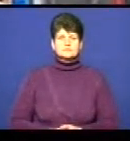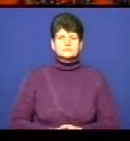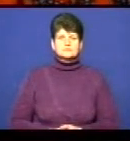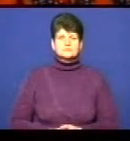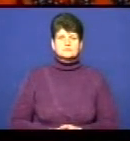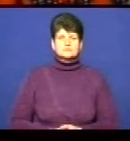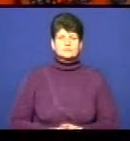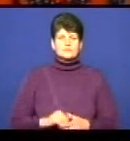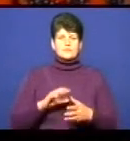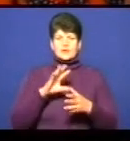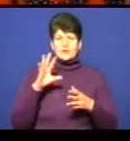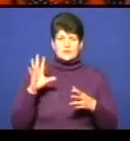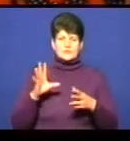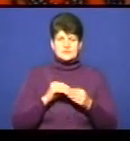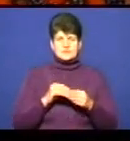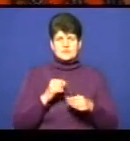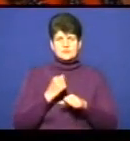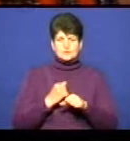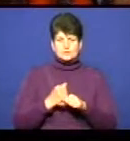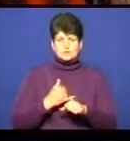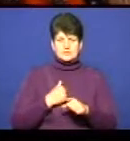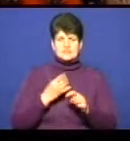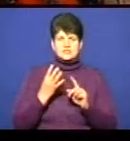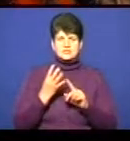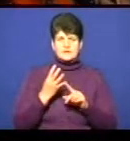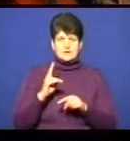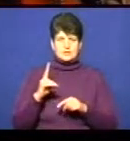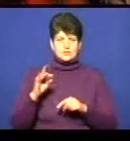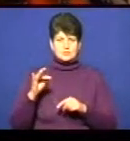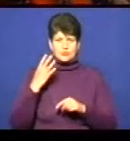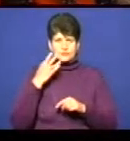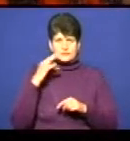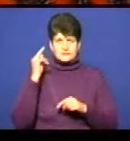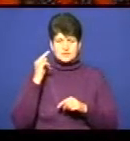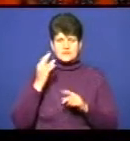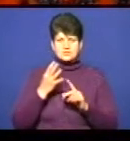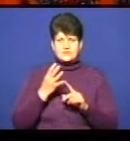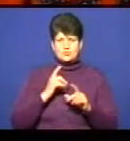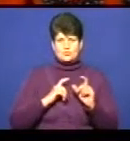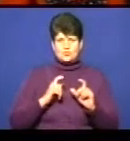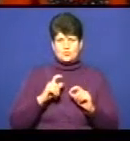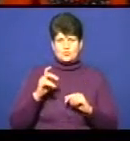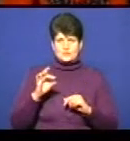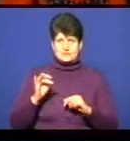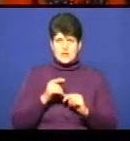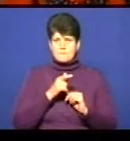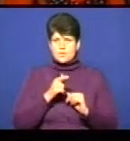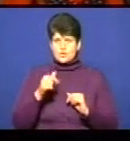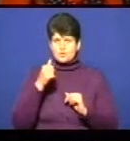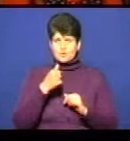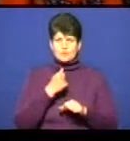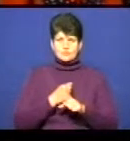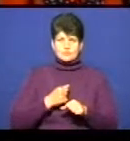«Усі колекції в нас виготовляються зазвичай на четвертому курсі, коли студенти навчаються на четвертому курсі. Протягом року вони